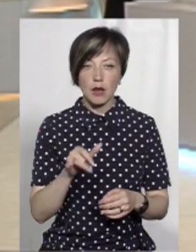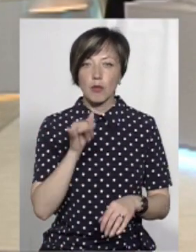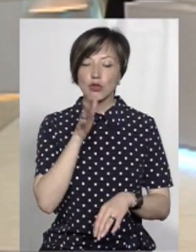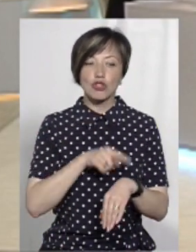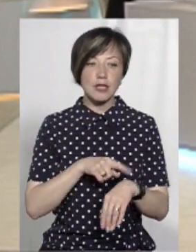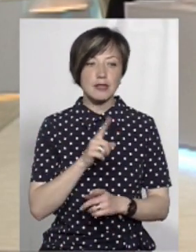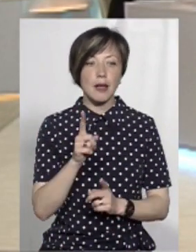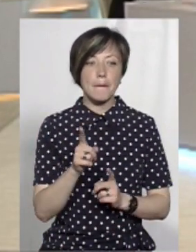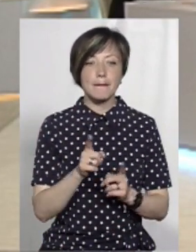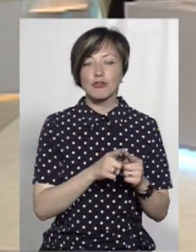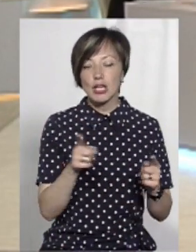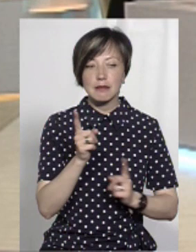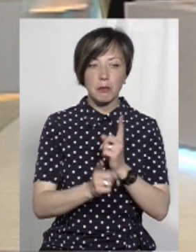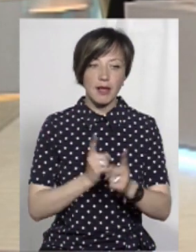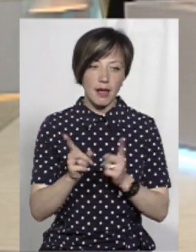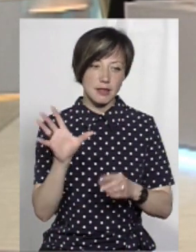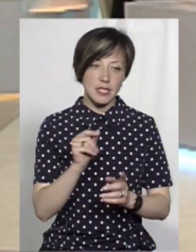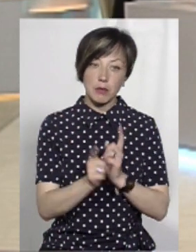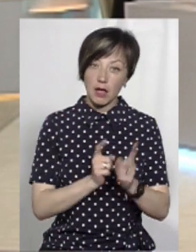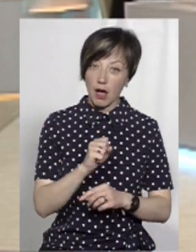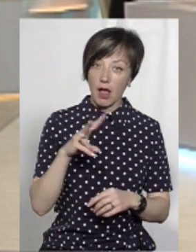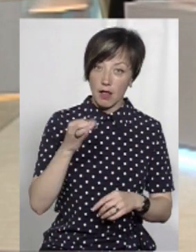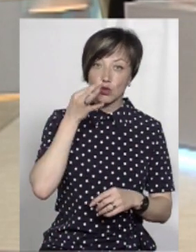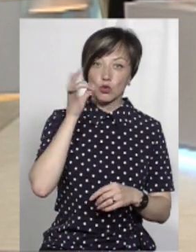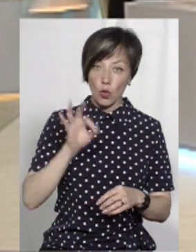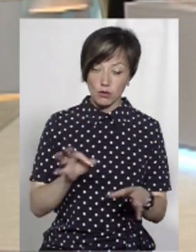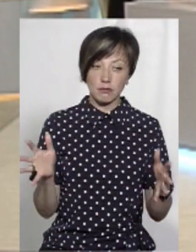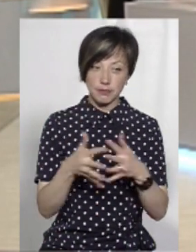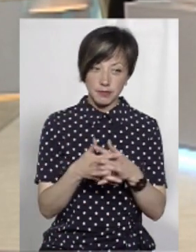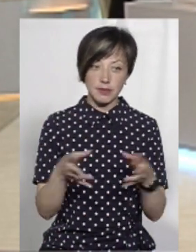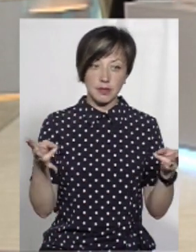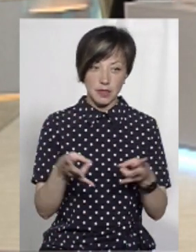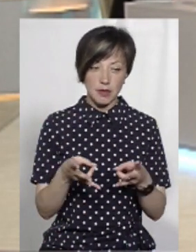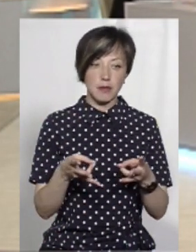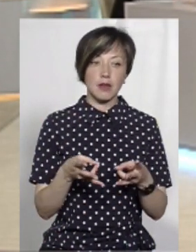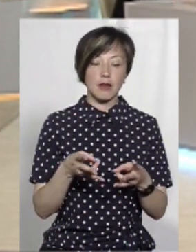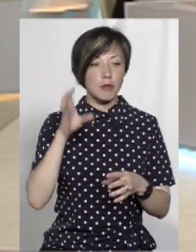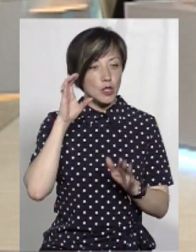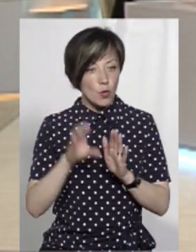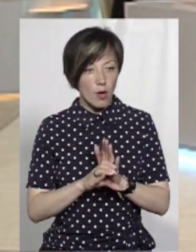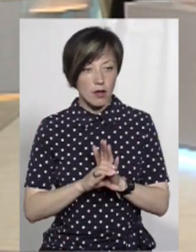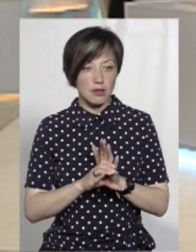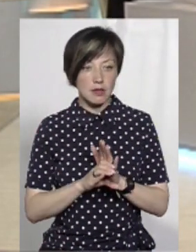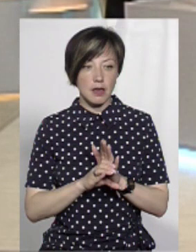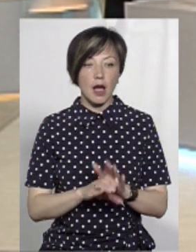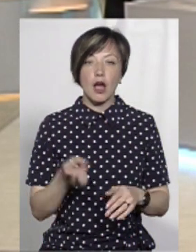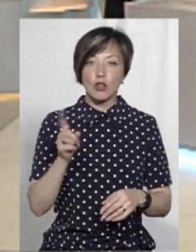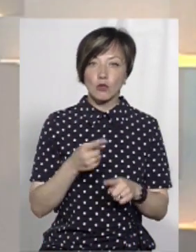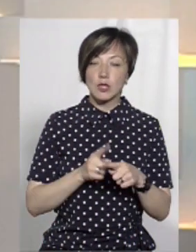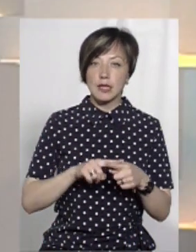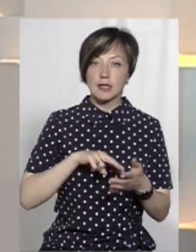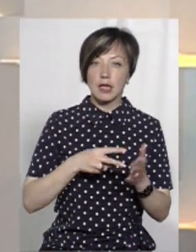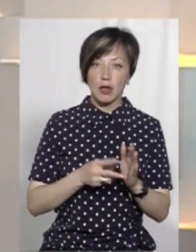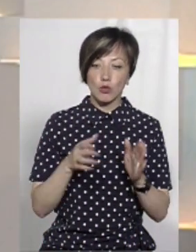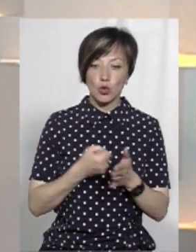що час міняється, все міняється. Але з досвідом, зрозуміло, треба також, до досвіду треба прислухатись. Тому оця